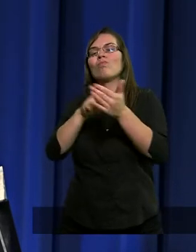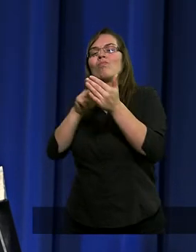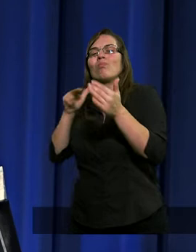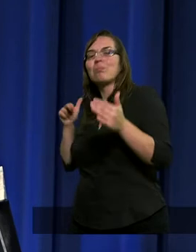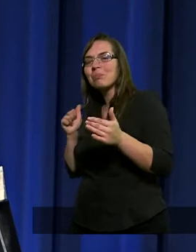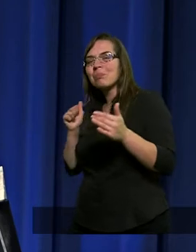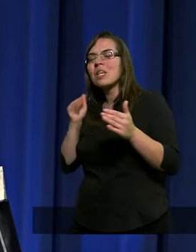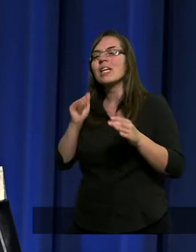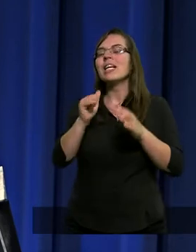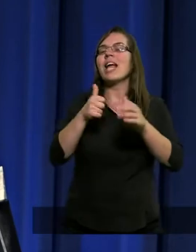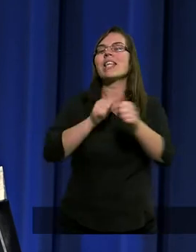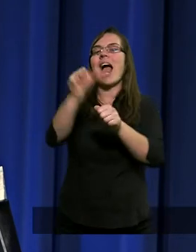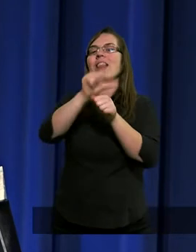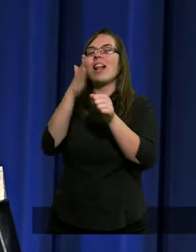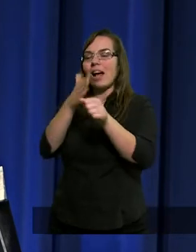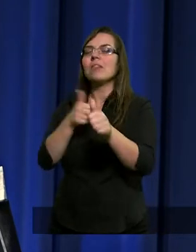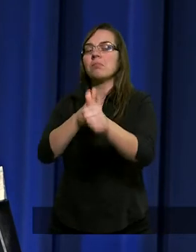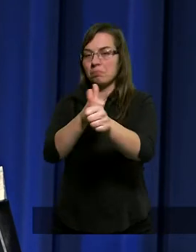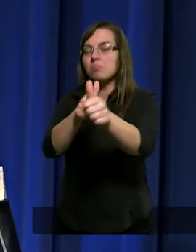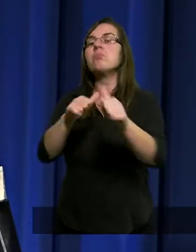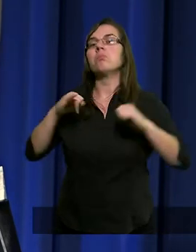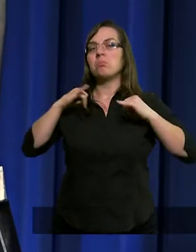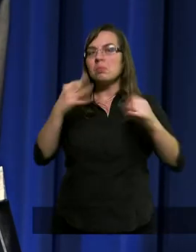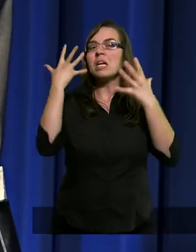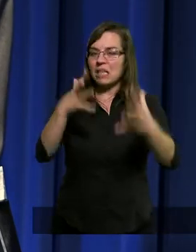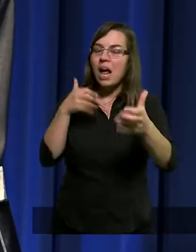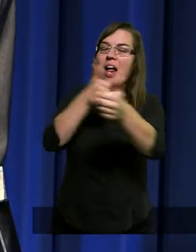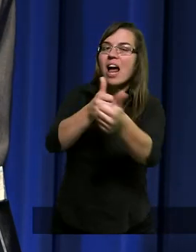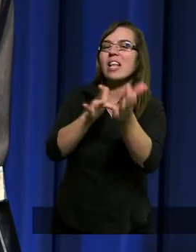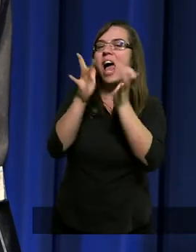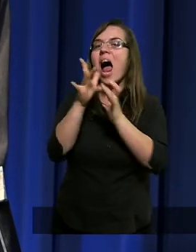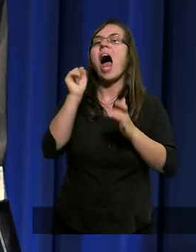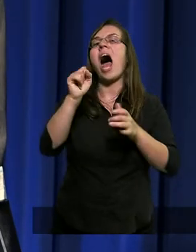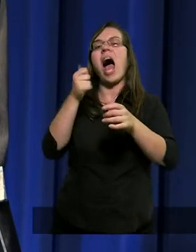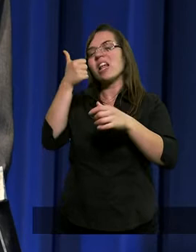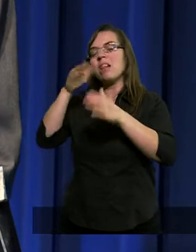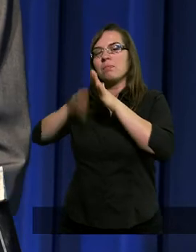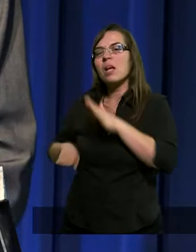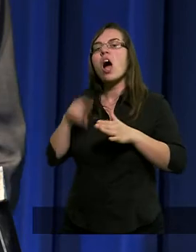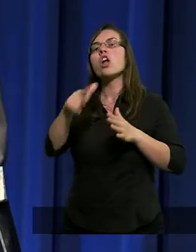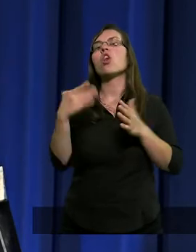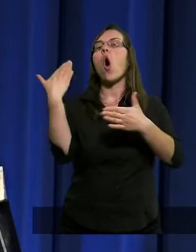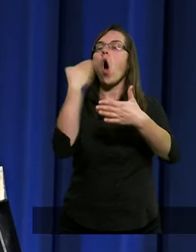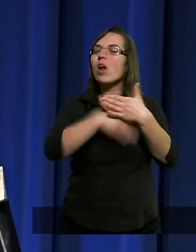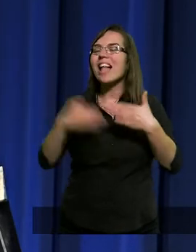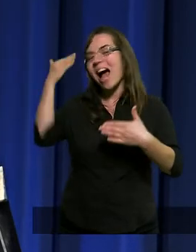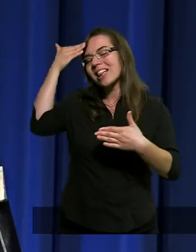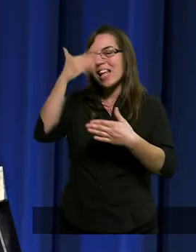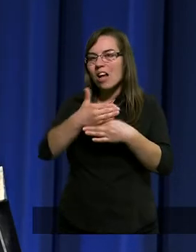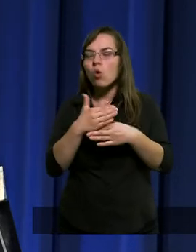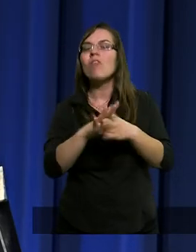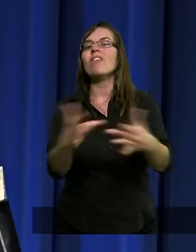tego miejsca. Rozpoczęła się noc i to była też ostatnia noc w życiu